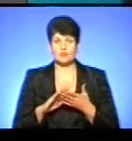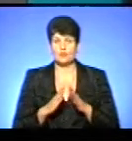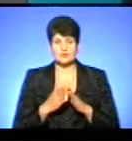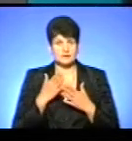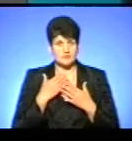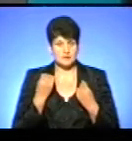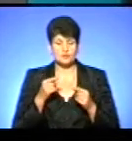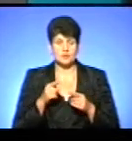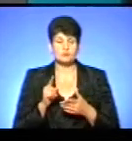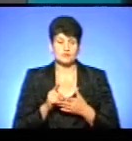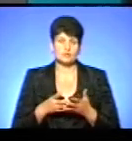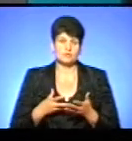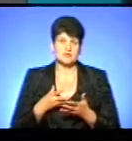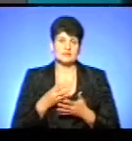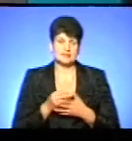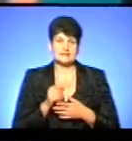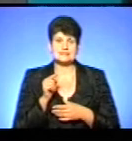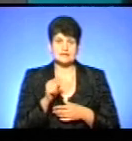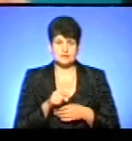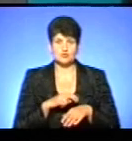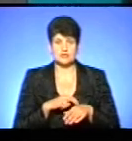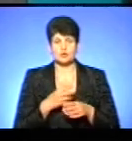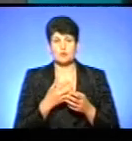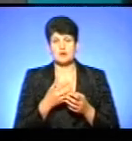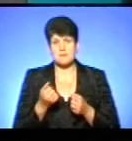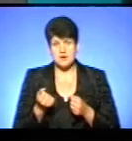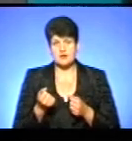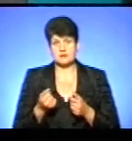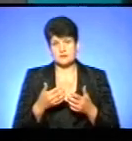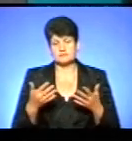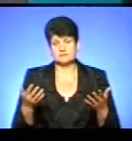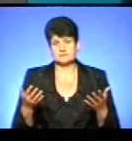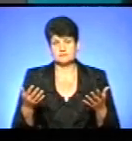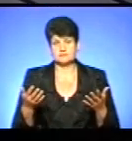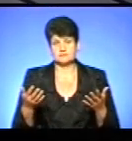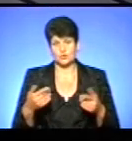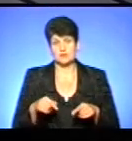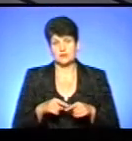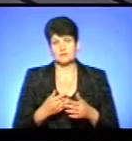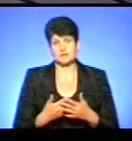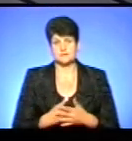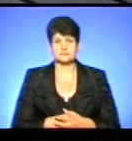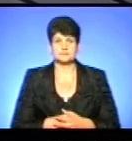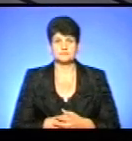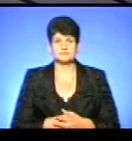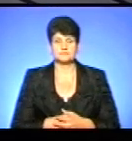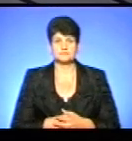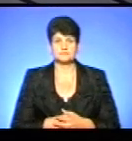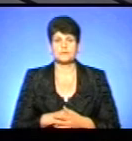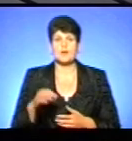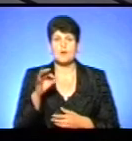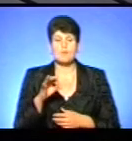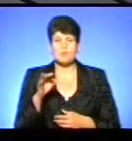пацієнт буде змушений заплатити за те, що лікар його приймає або цей. Ось така модель. Про